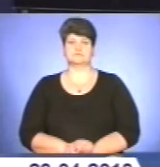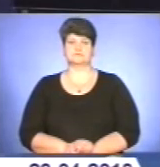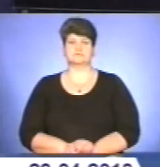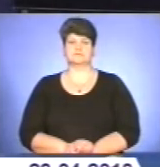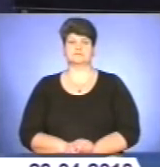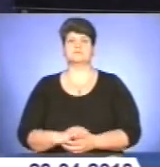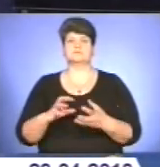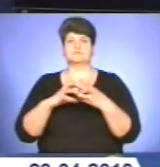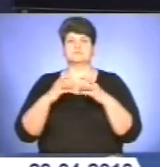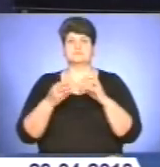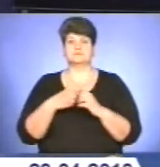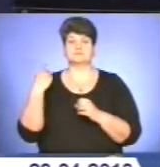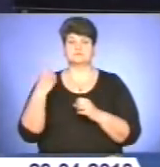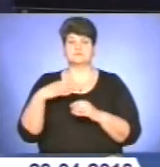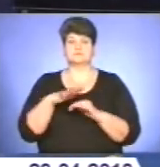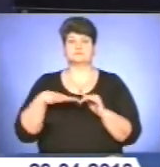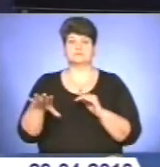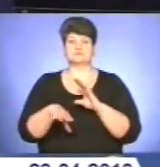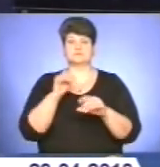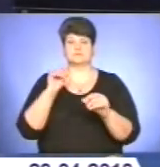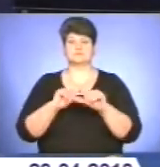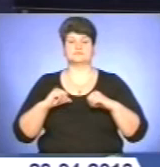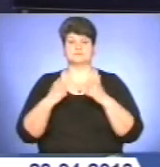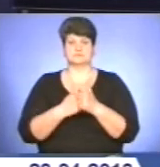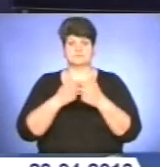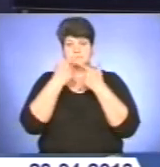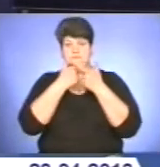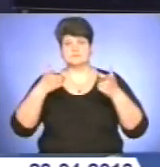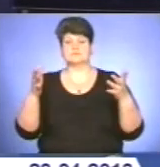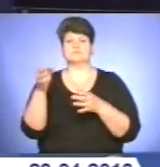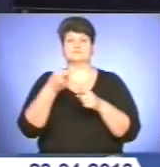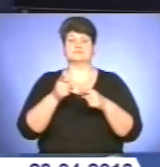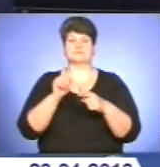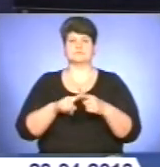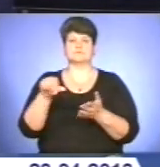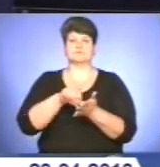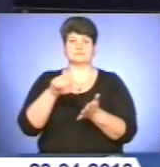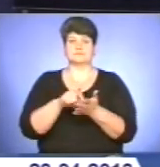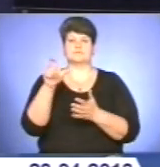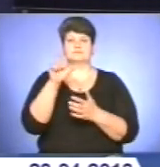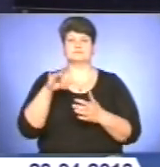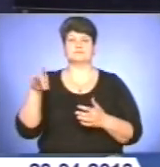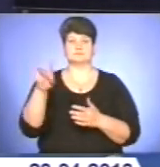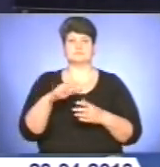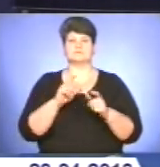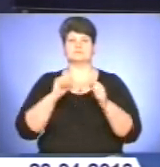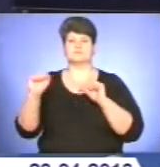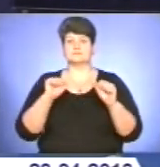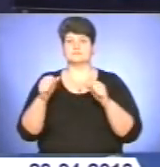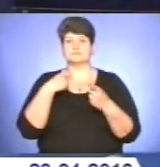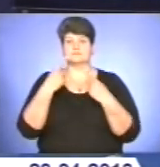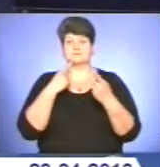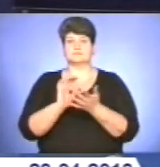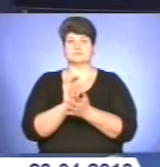Проблеми обласної територіальної виборчої комісії та інформування про це представництва Європарламенту обговорили у прес-клубі